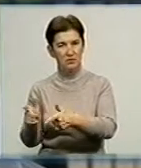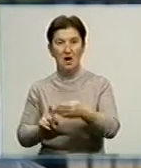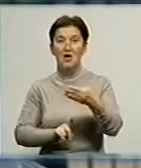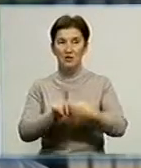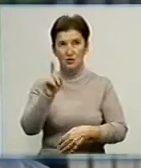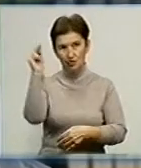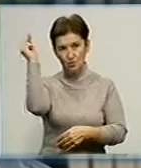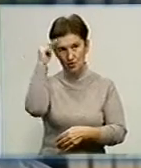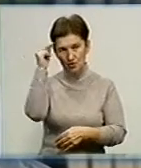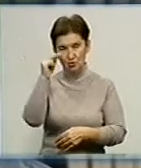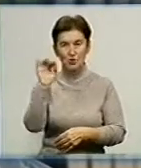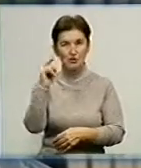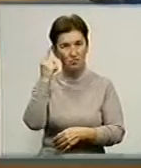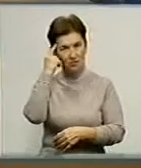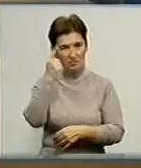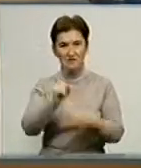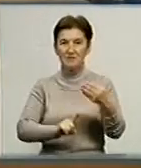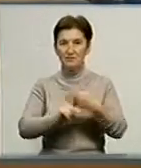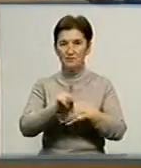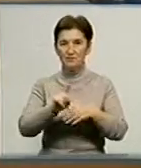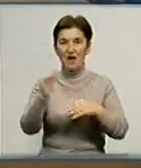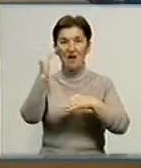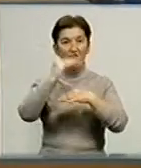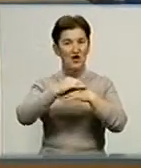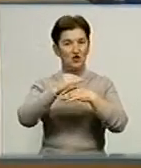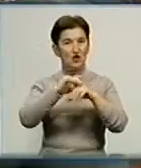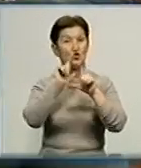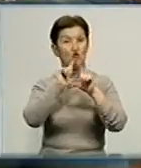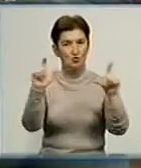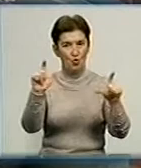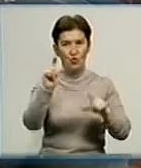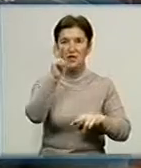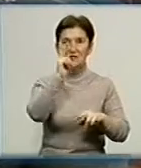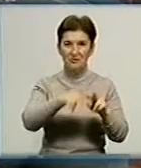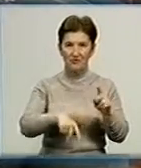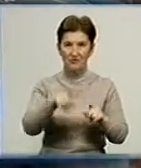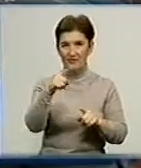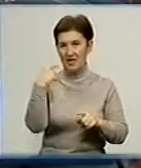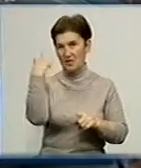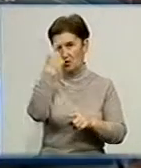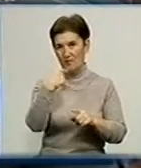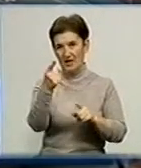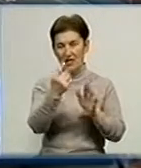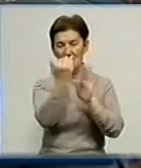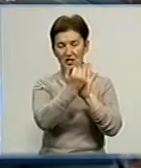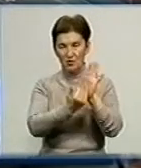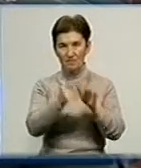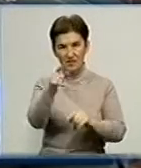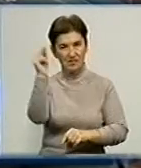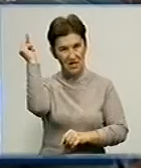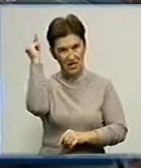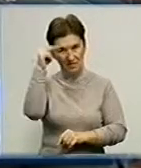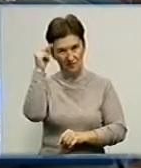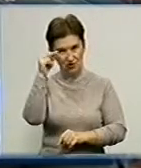Аби здійснити задумане, спочатку чоловік закінчив вечірню школу при колонії. Згідно індивідуального графіку, він навчався в цій школі і